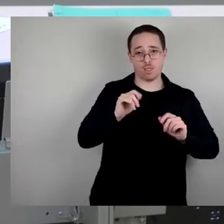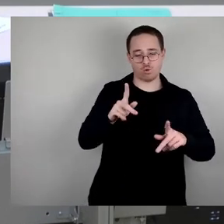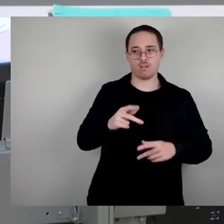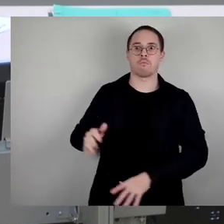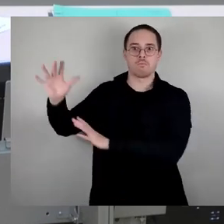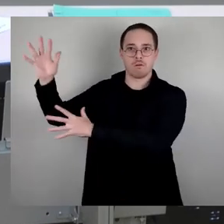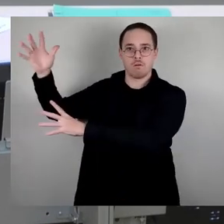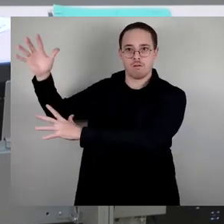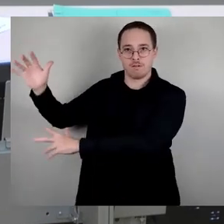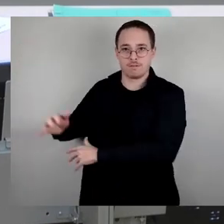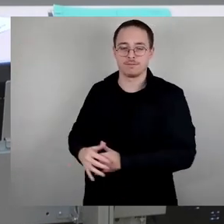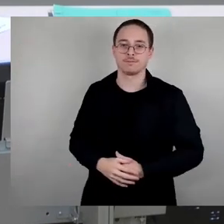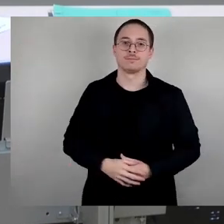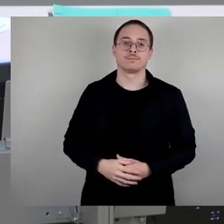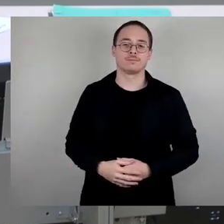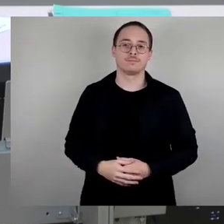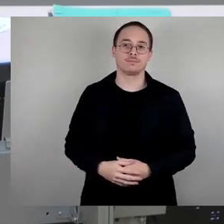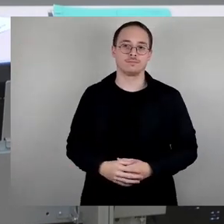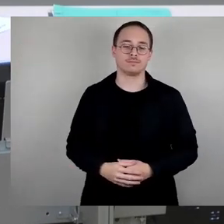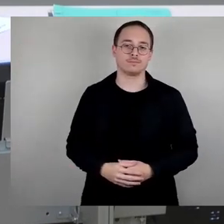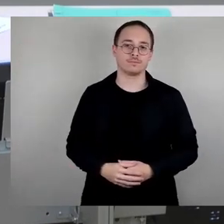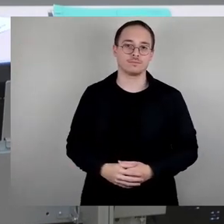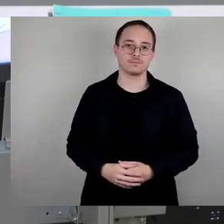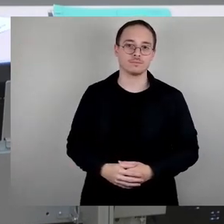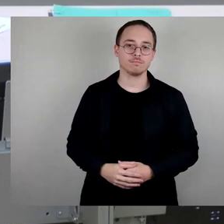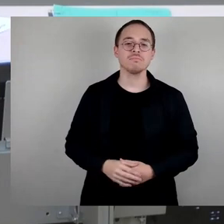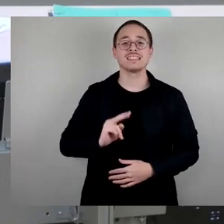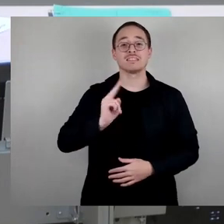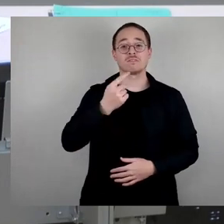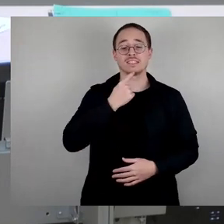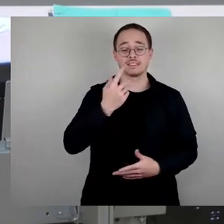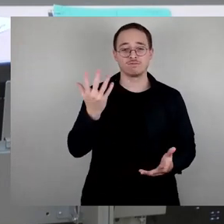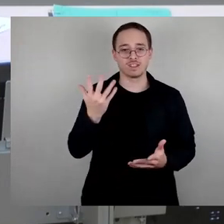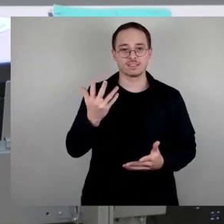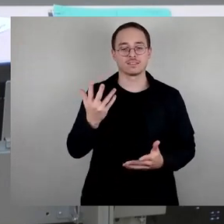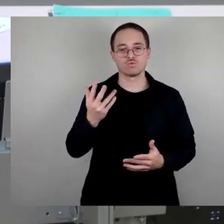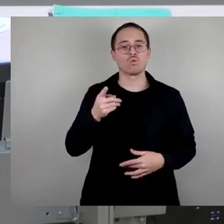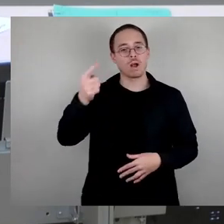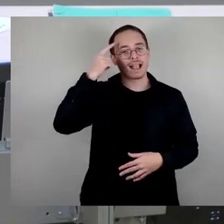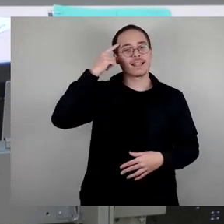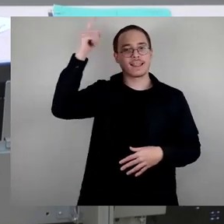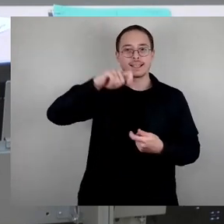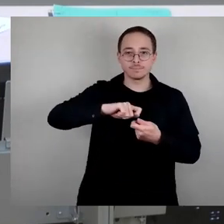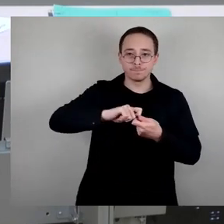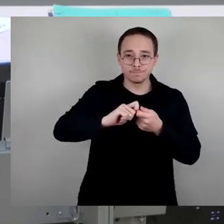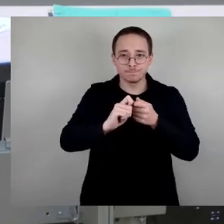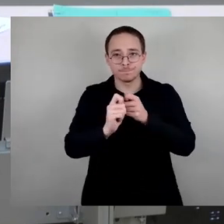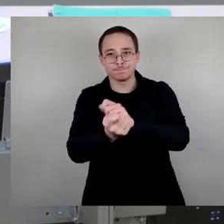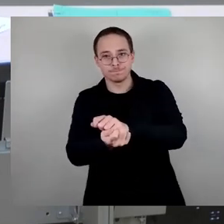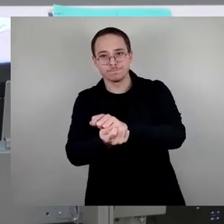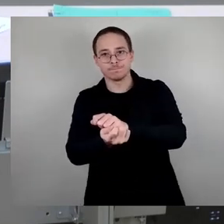Zweite Bemerkung, Transformation des Gedenkens und Gedenken muss